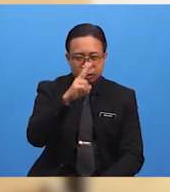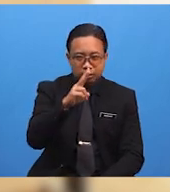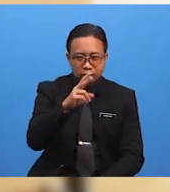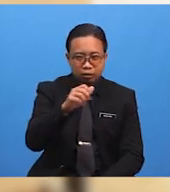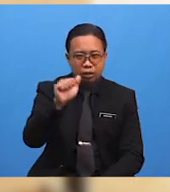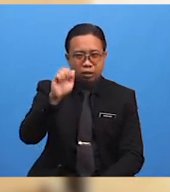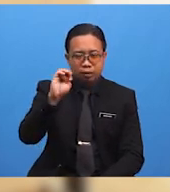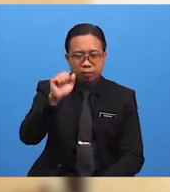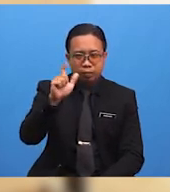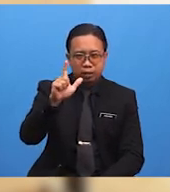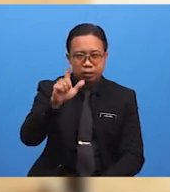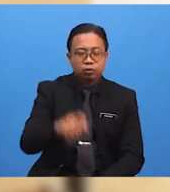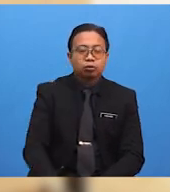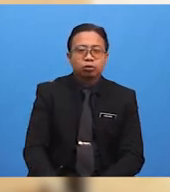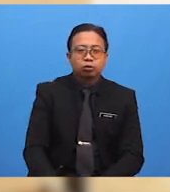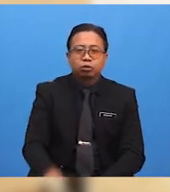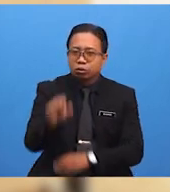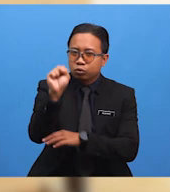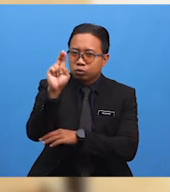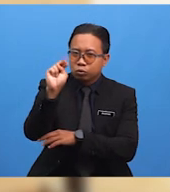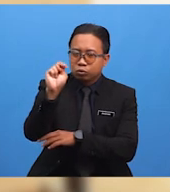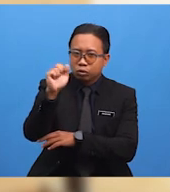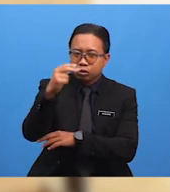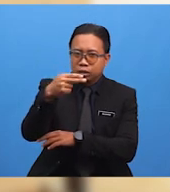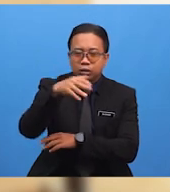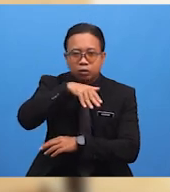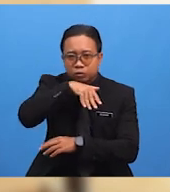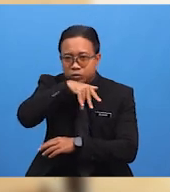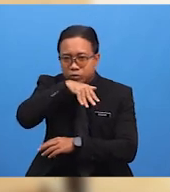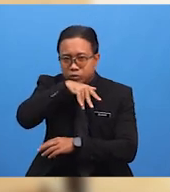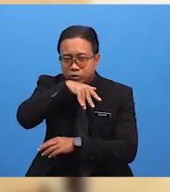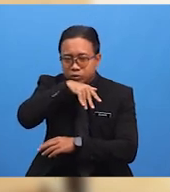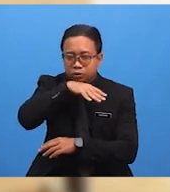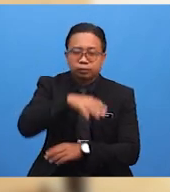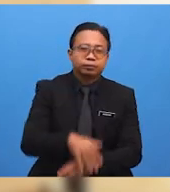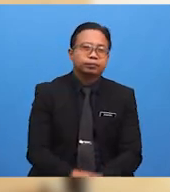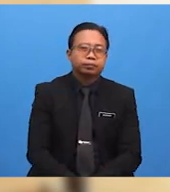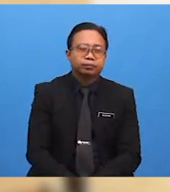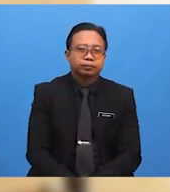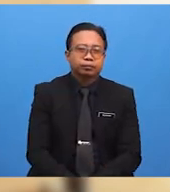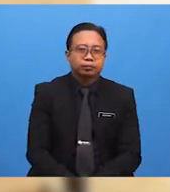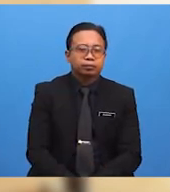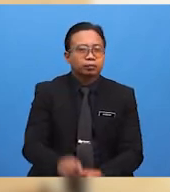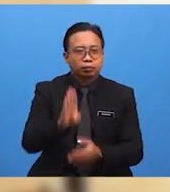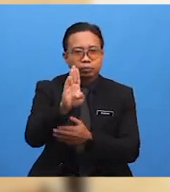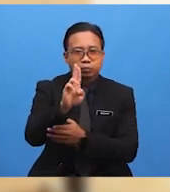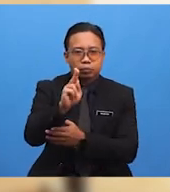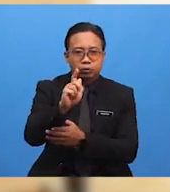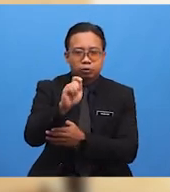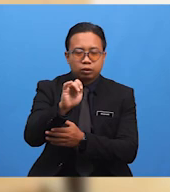amalkan sunnah Rasulullah SAW sebagai bukti